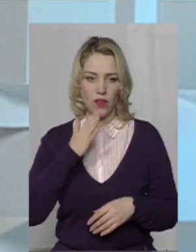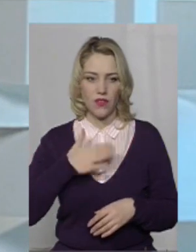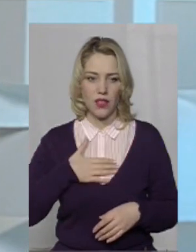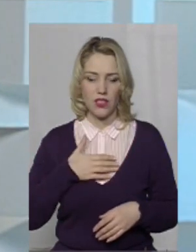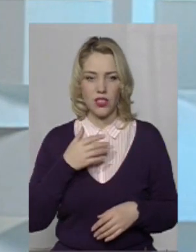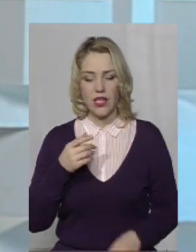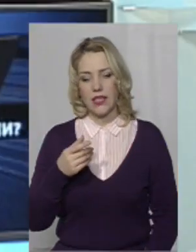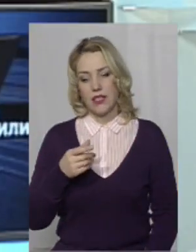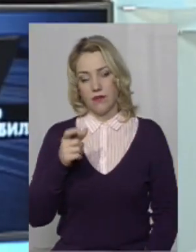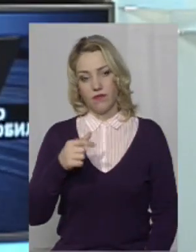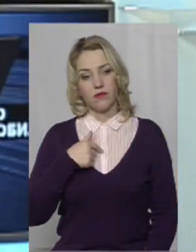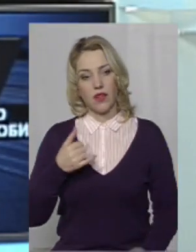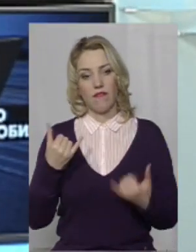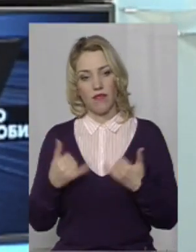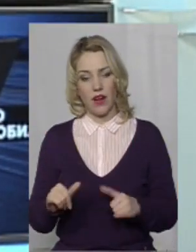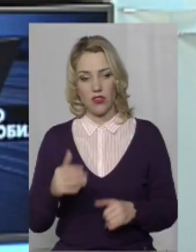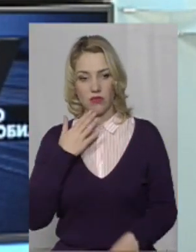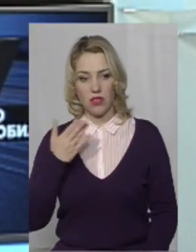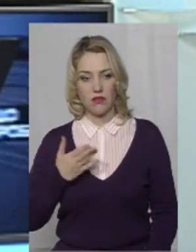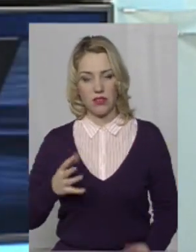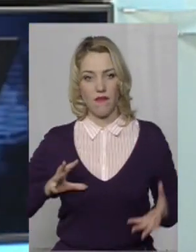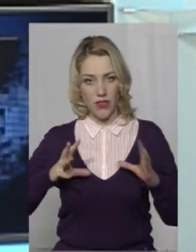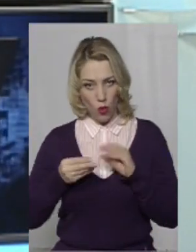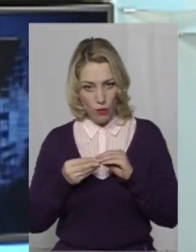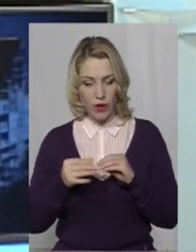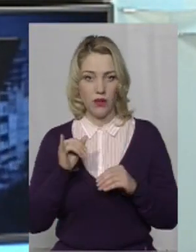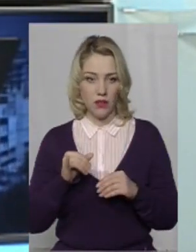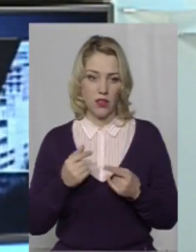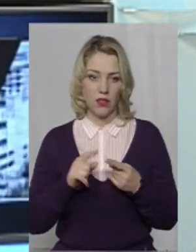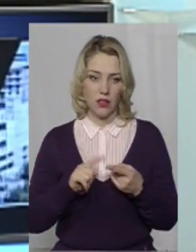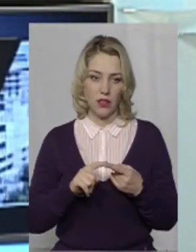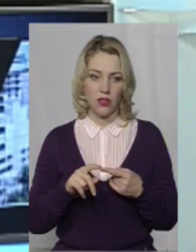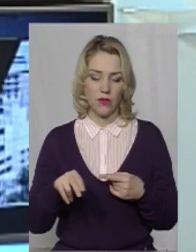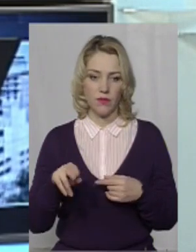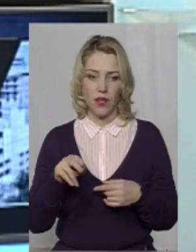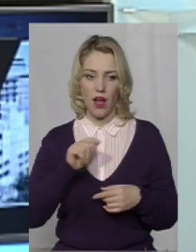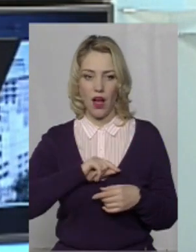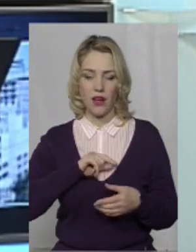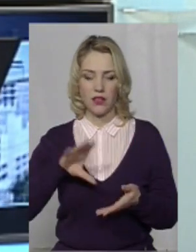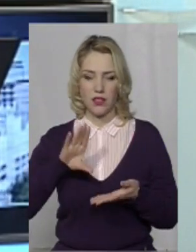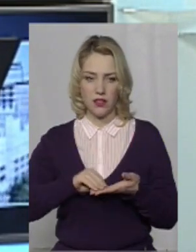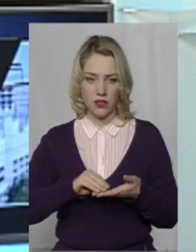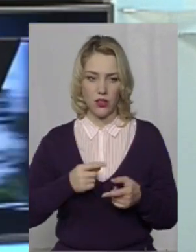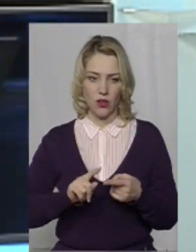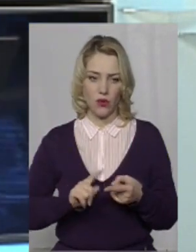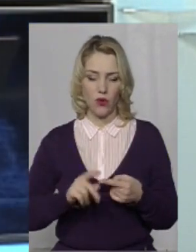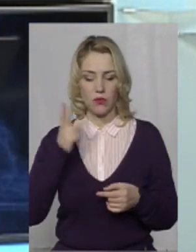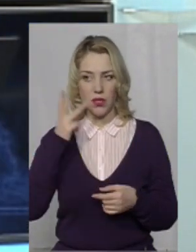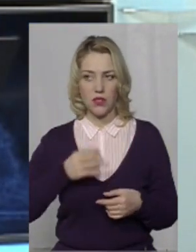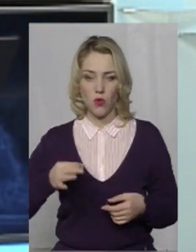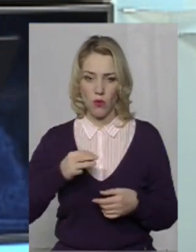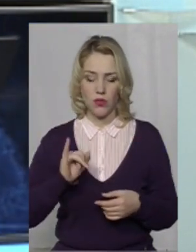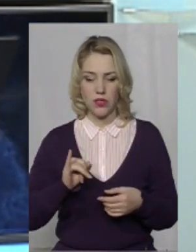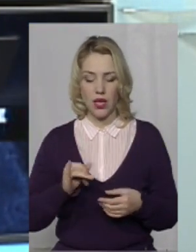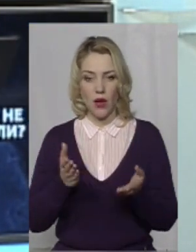починайте. Вражений звітом і особливо такою порівняльною характеристикою Хмельницької та Дніпропетровської області. І в